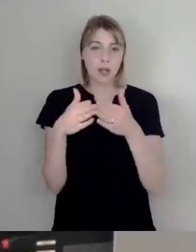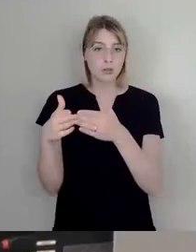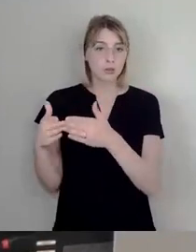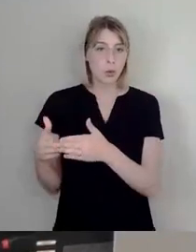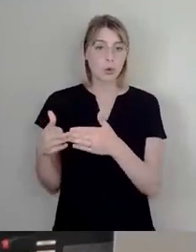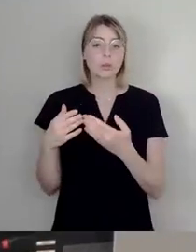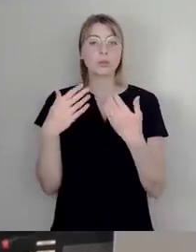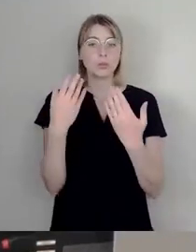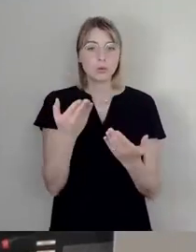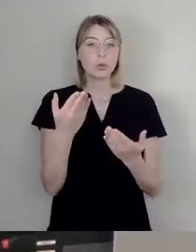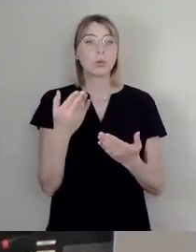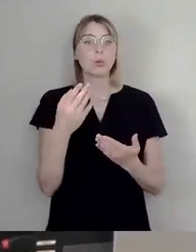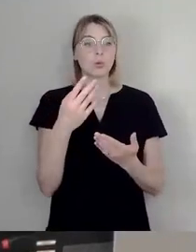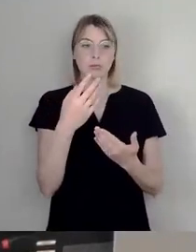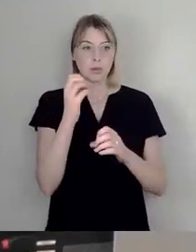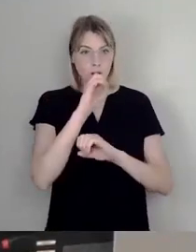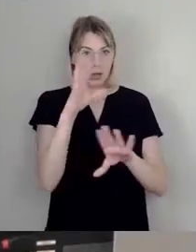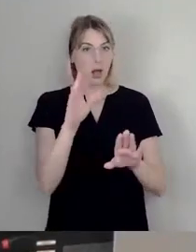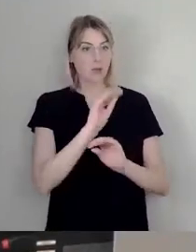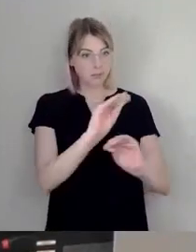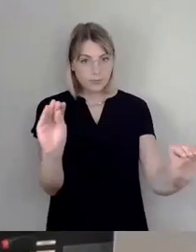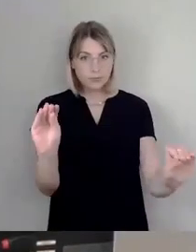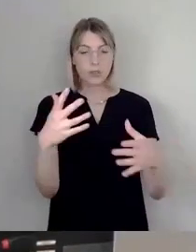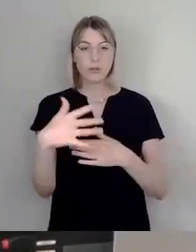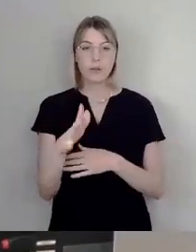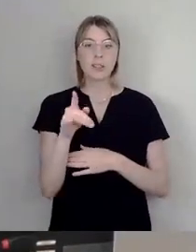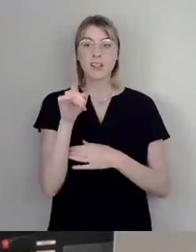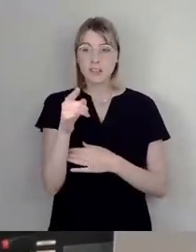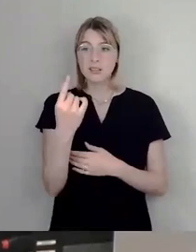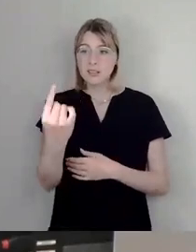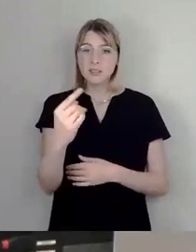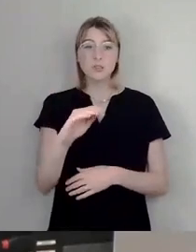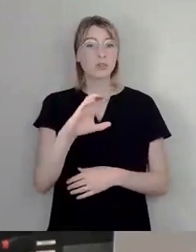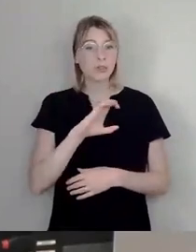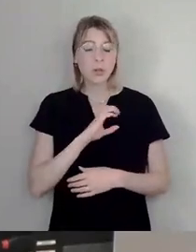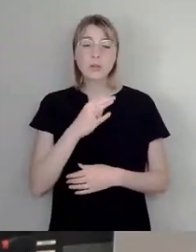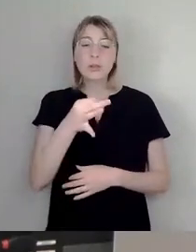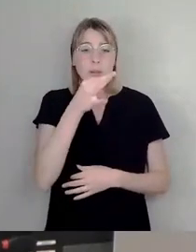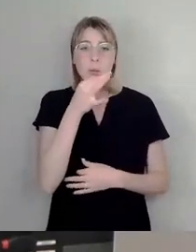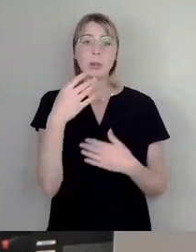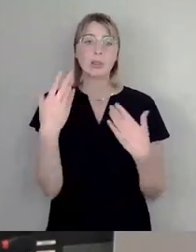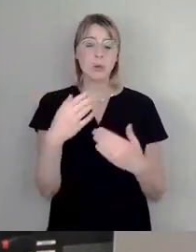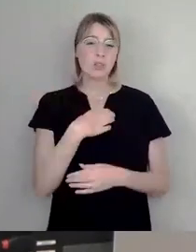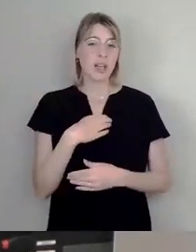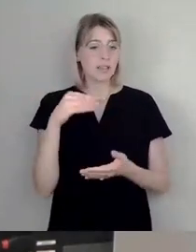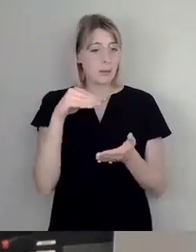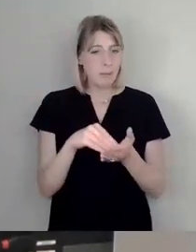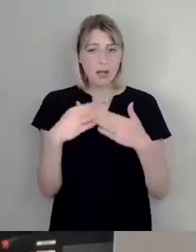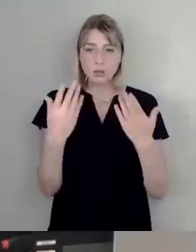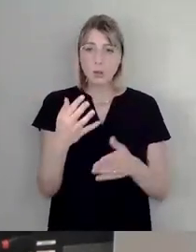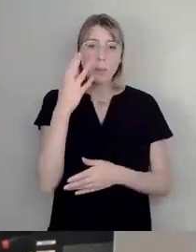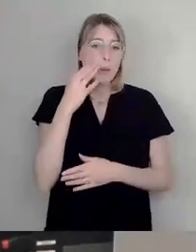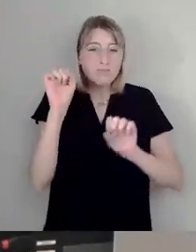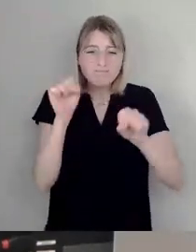jedenfalls auch erläutert worden, dass sie eben keine Chance auf dem Dresdner Markt haben, praktisch solche Dinge auszuprobieren. In vielen Städten